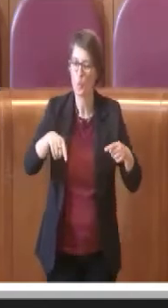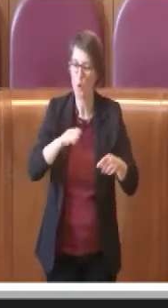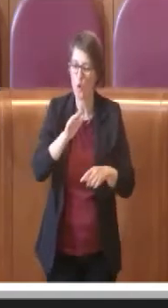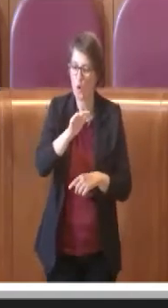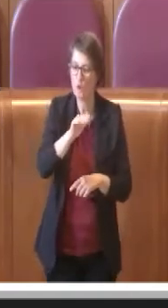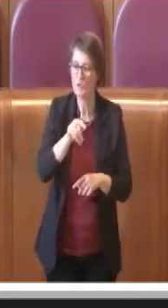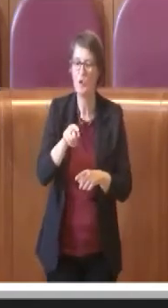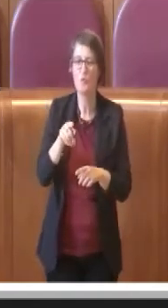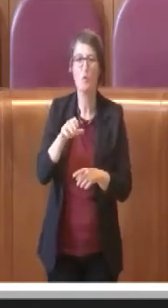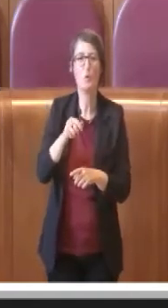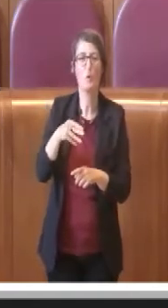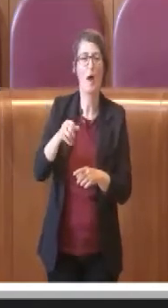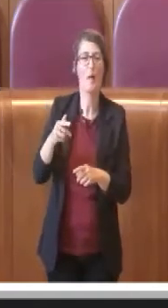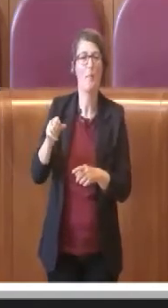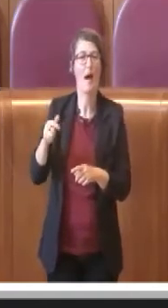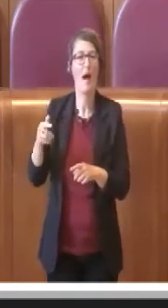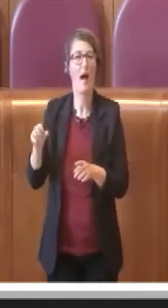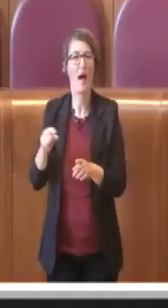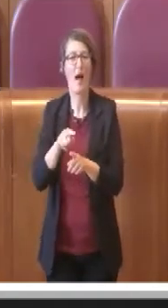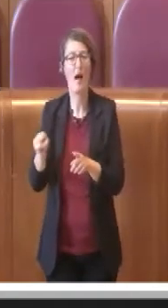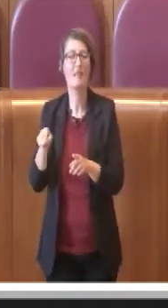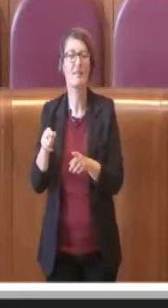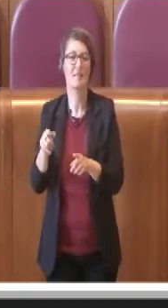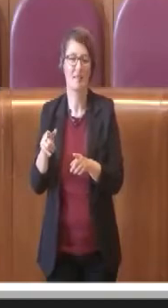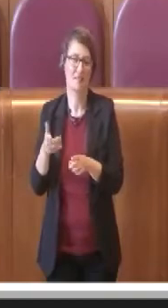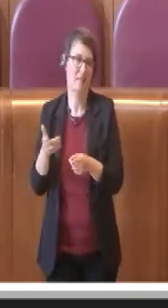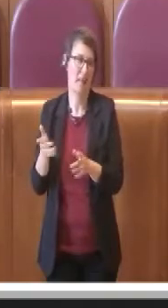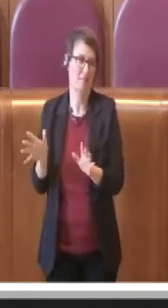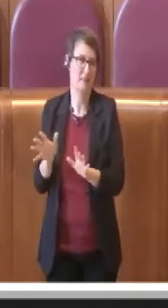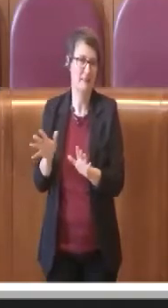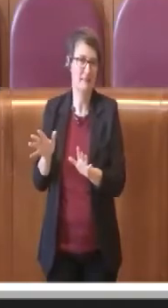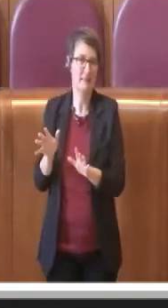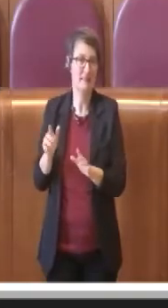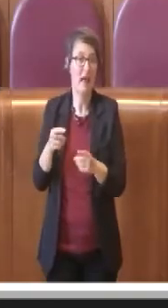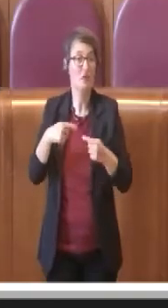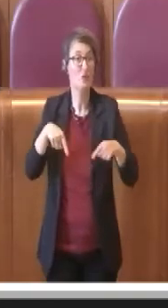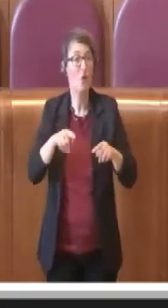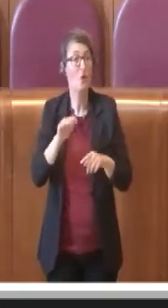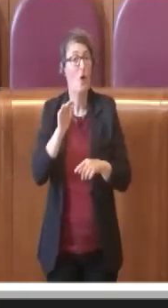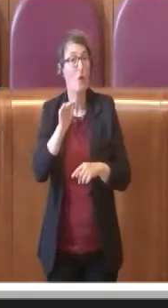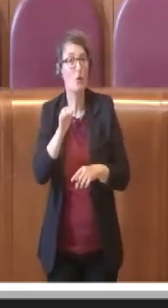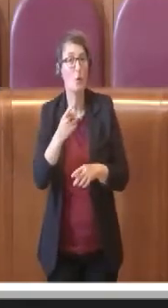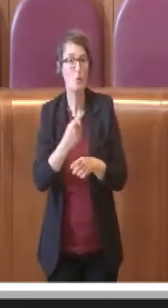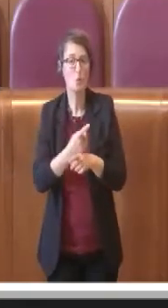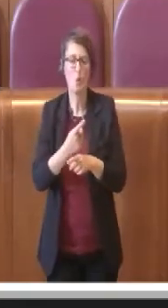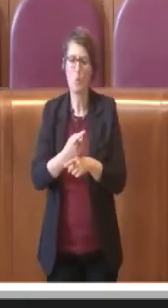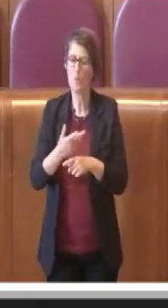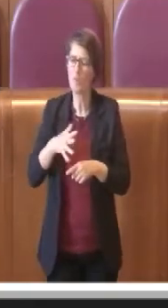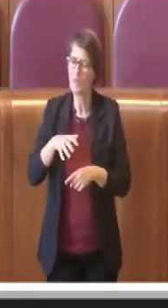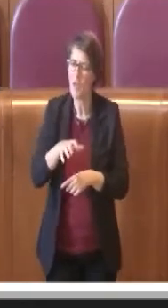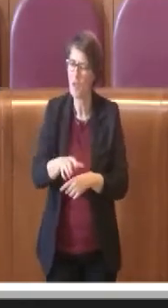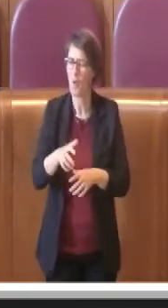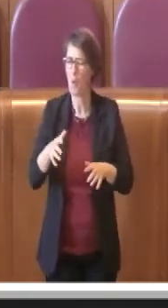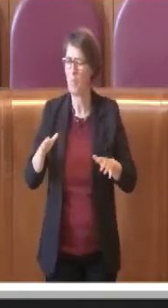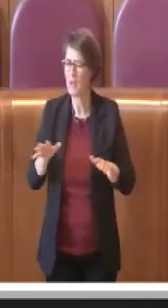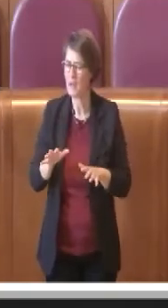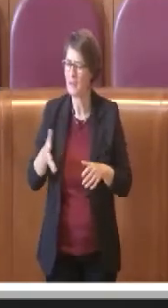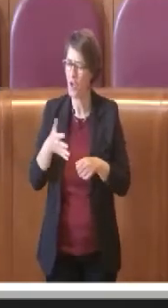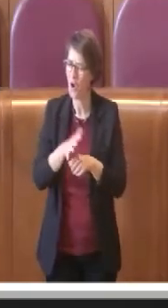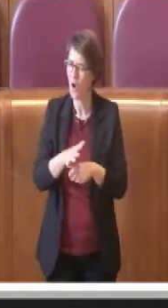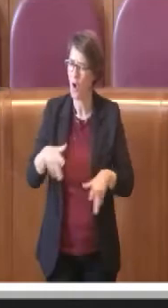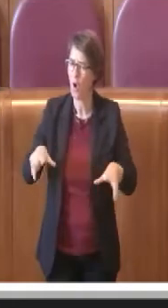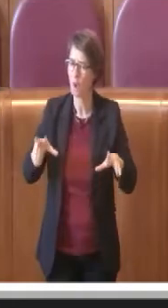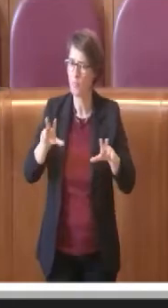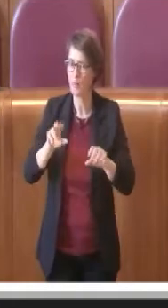che dovranno ripianare i disastri, fa venire quasi un brivido sulla schiena. Il disastro è quello che